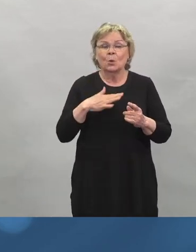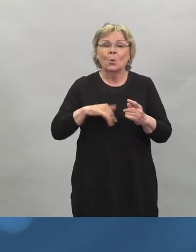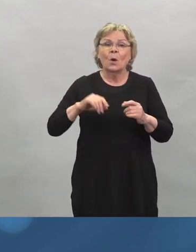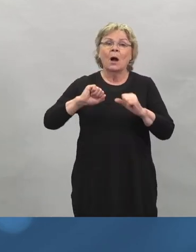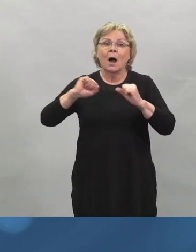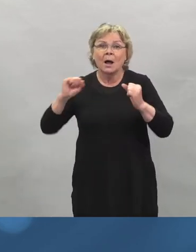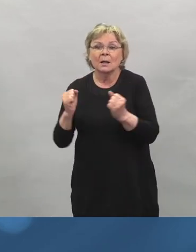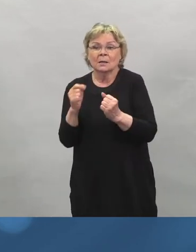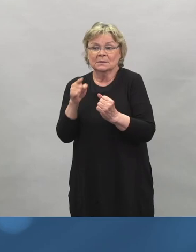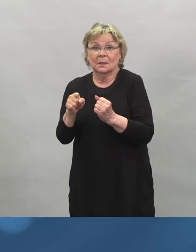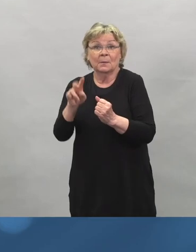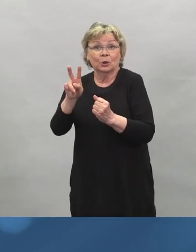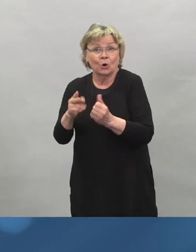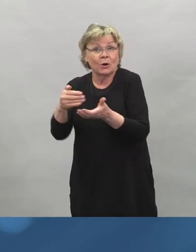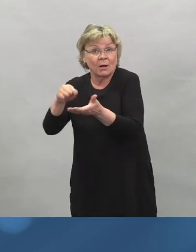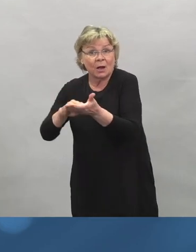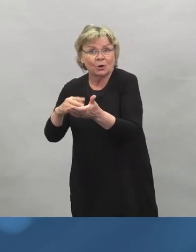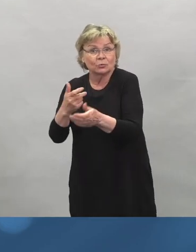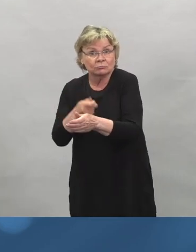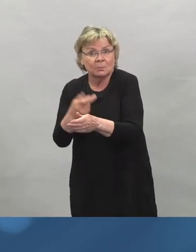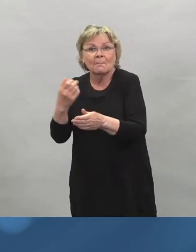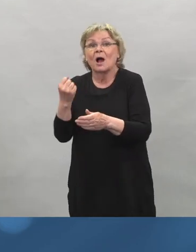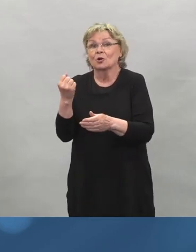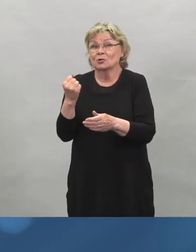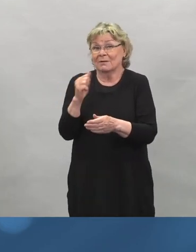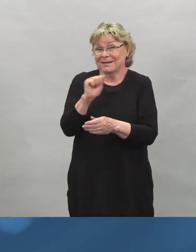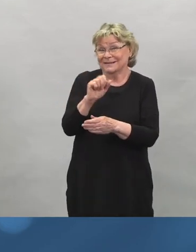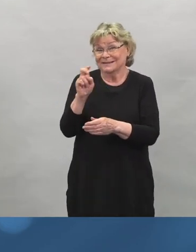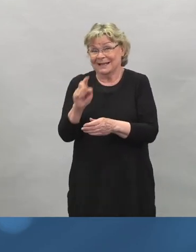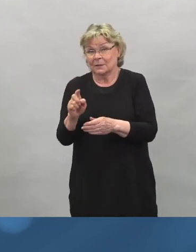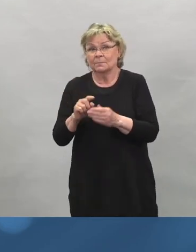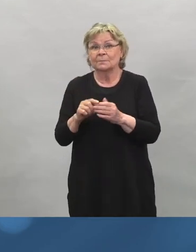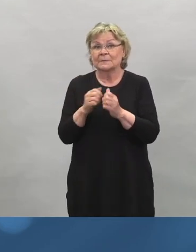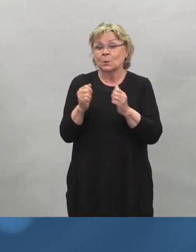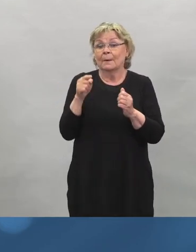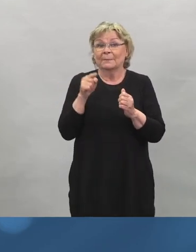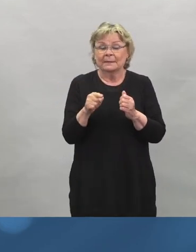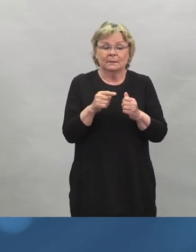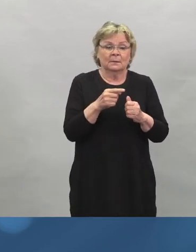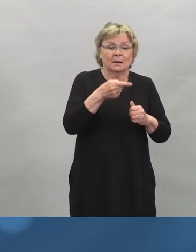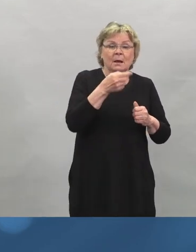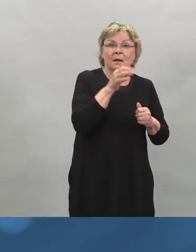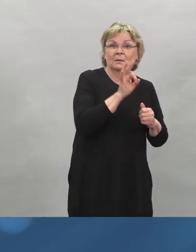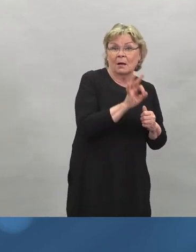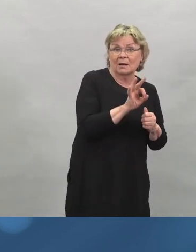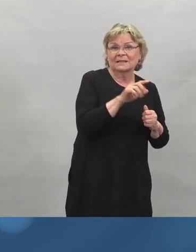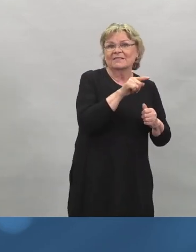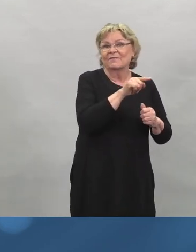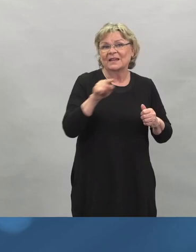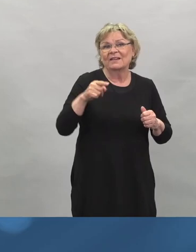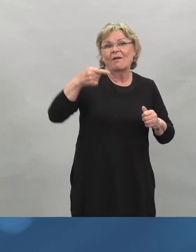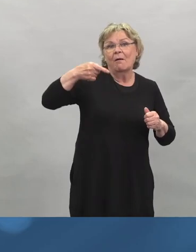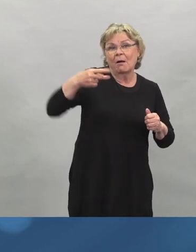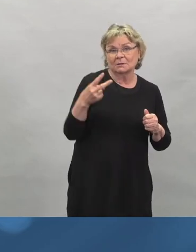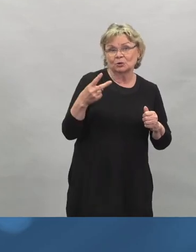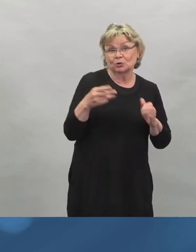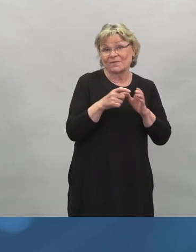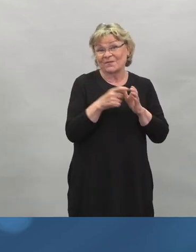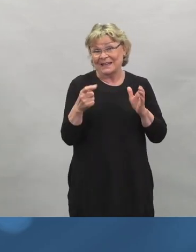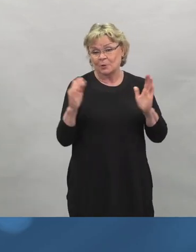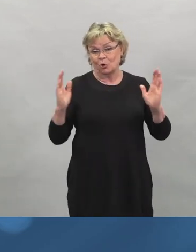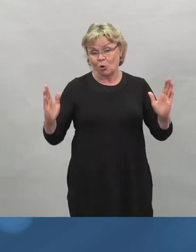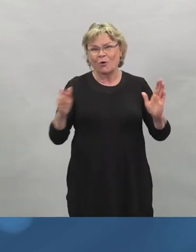aikaisemmin, se on mahdollista, että se laitettiin annosväli 8–12 viikkoon. Tämä perustuu